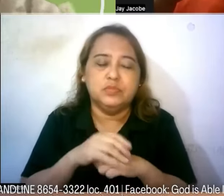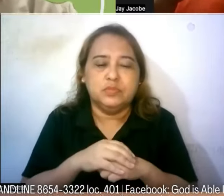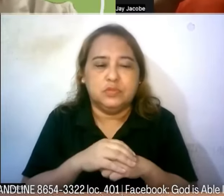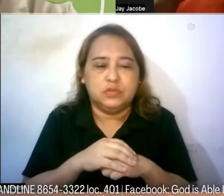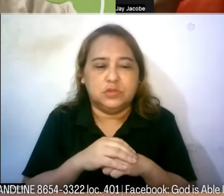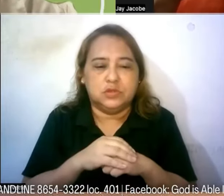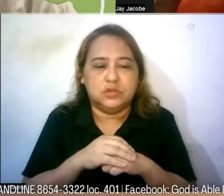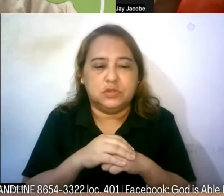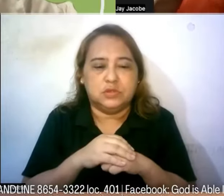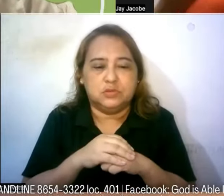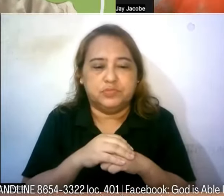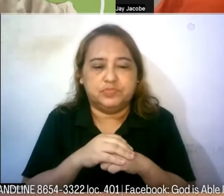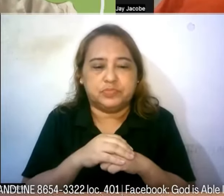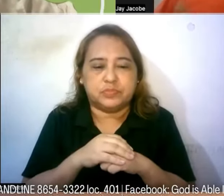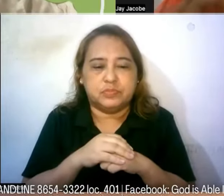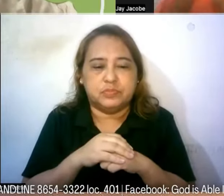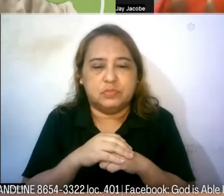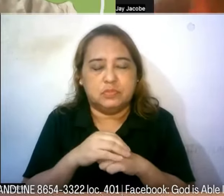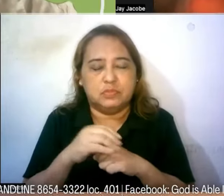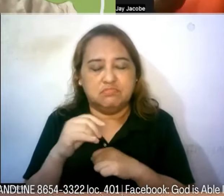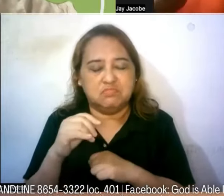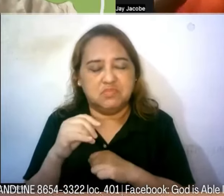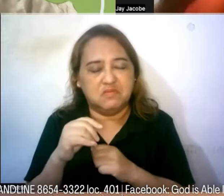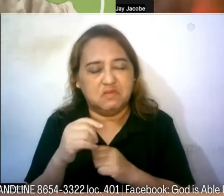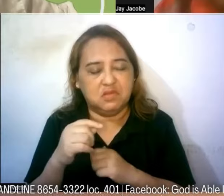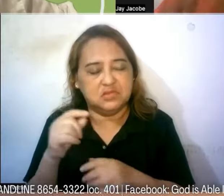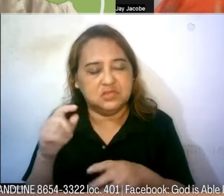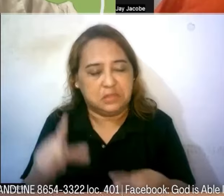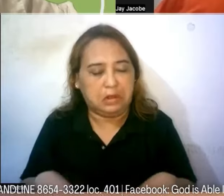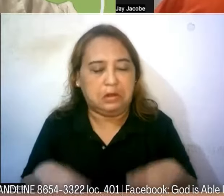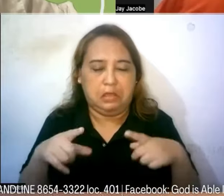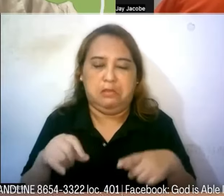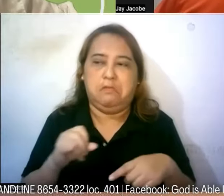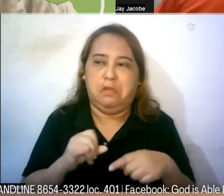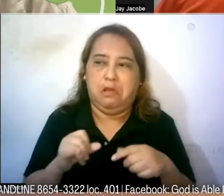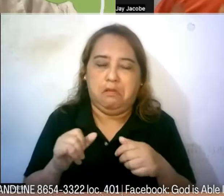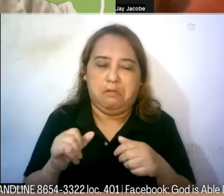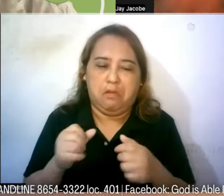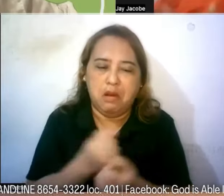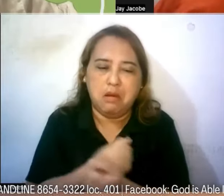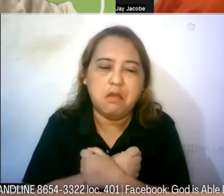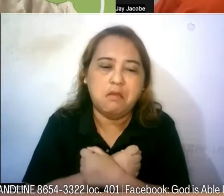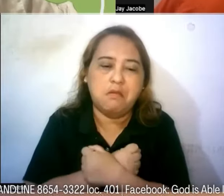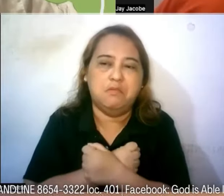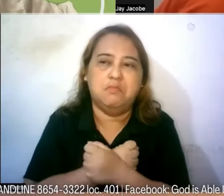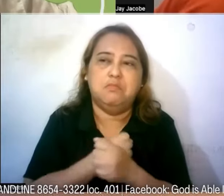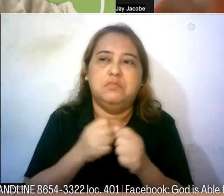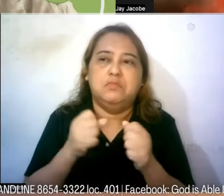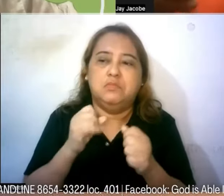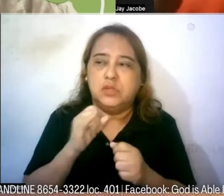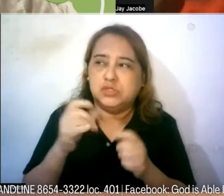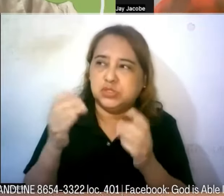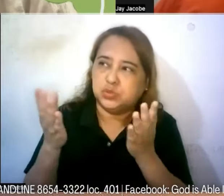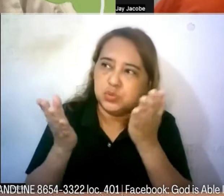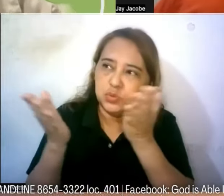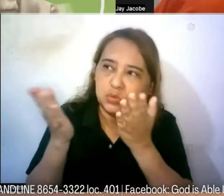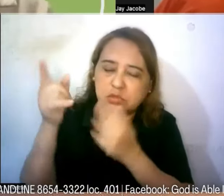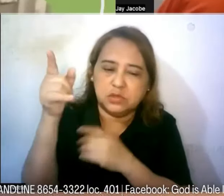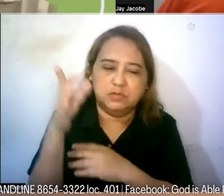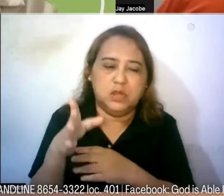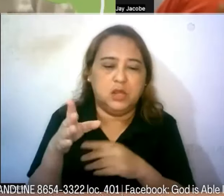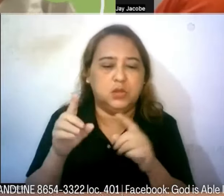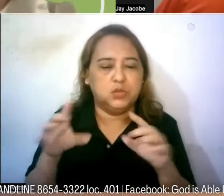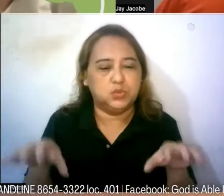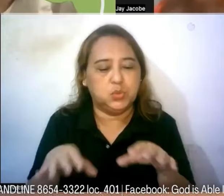the life I want the life I love that is to serve God and to do His